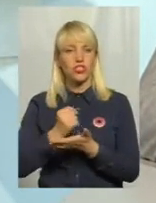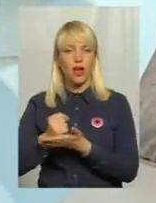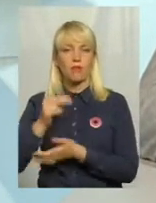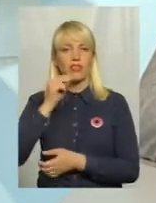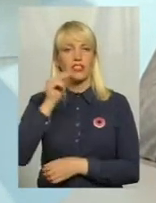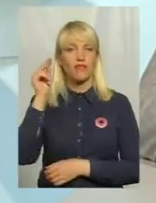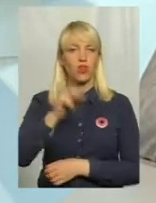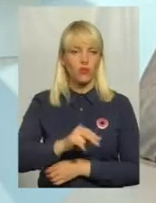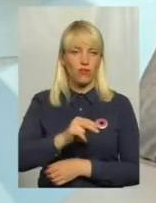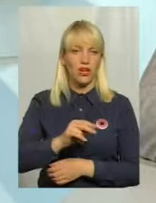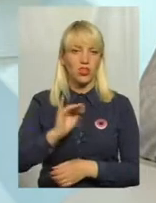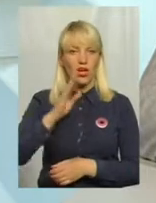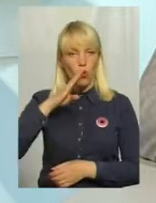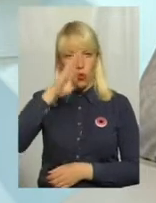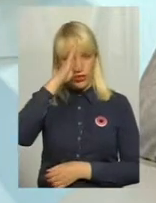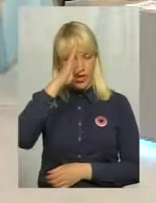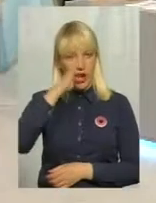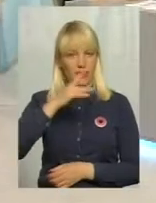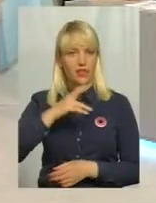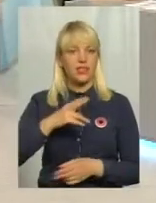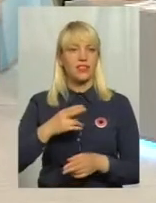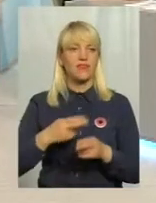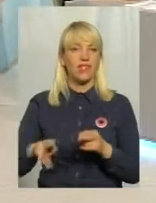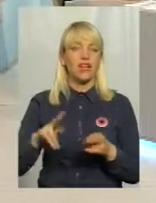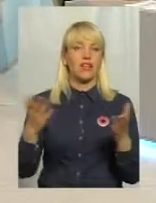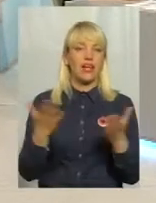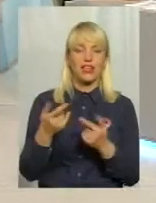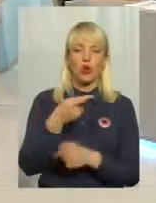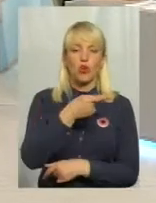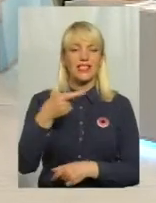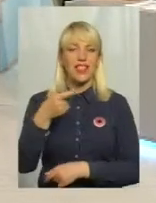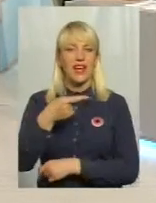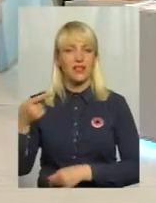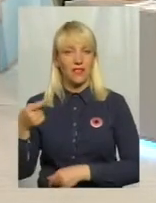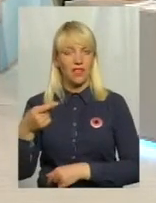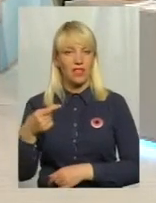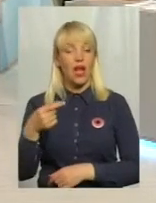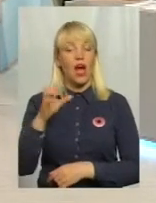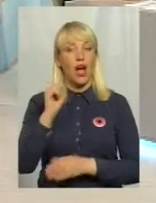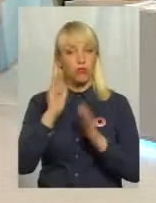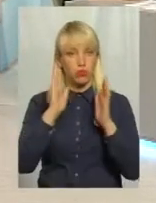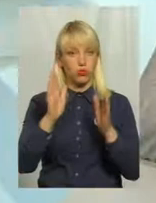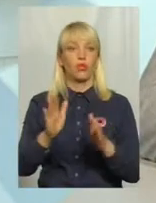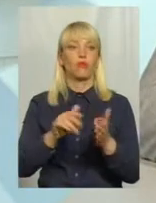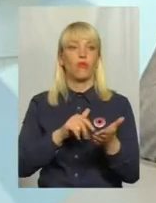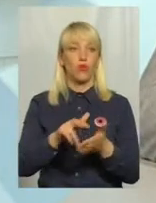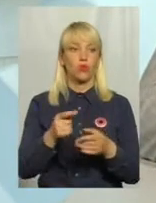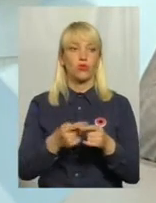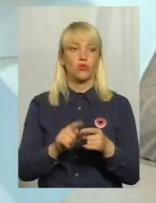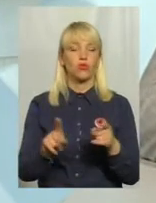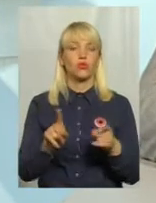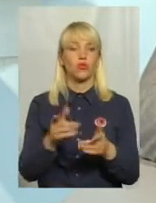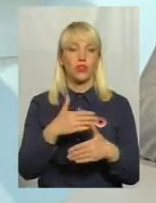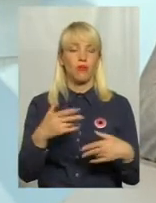в зрадництві, в якихось негативних таких рисах, а будемо виходити із того, що нам